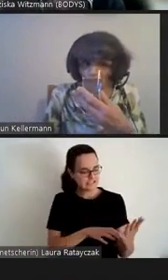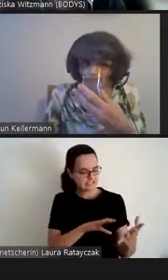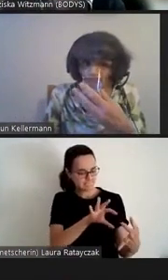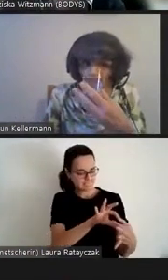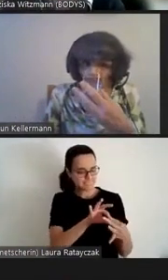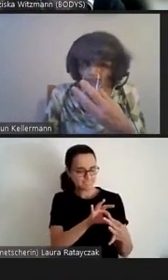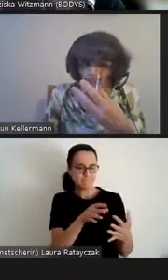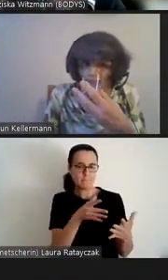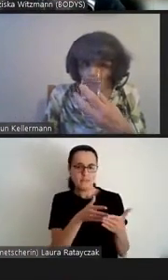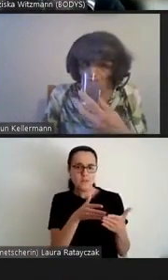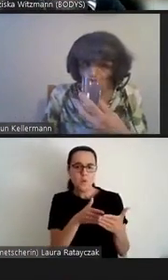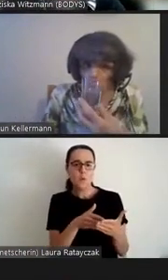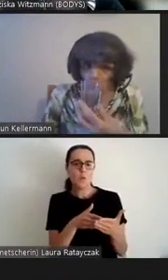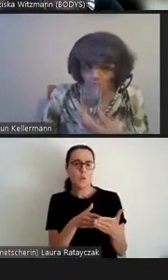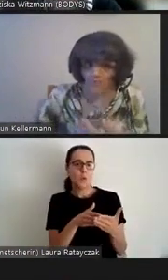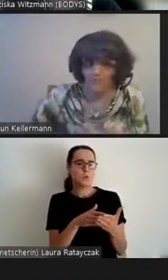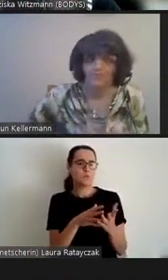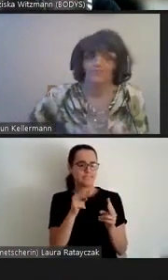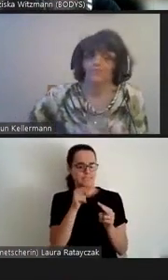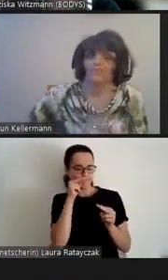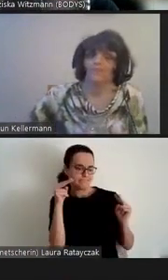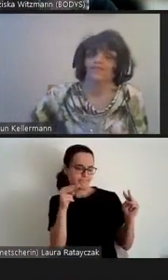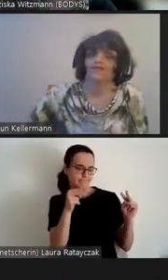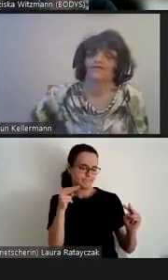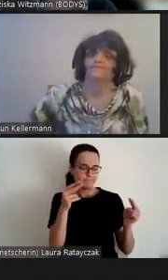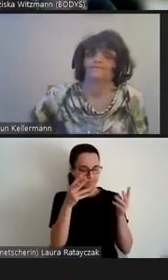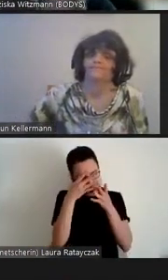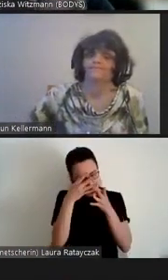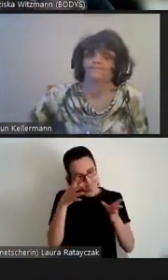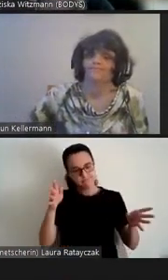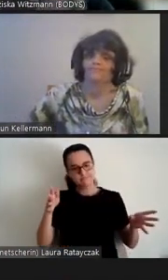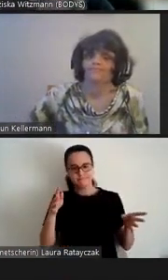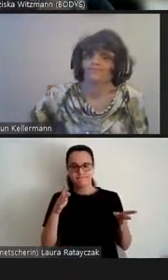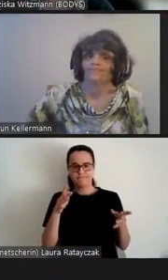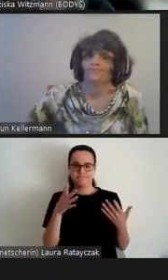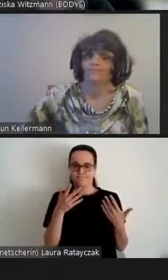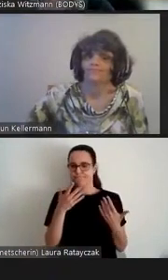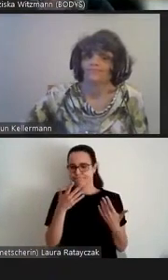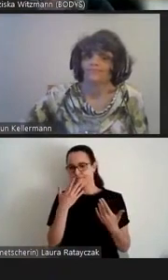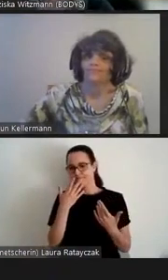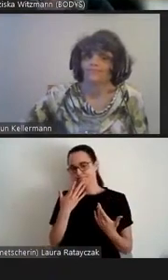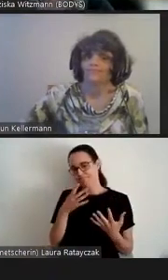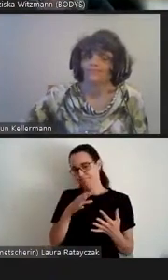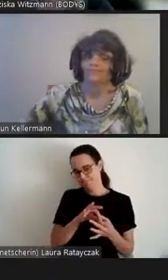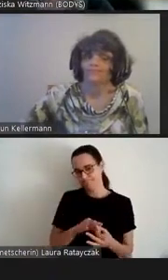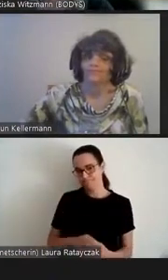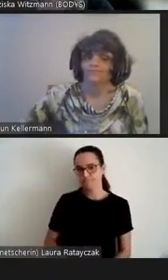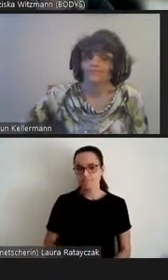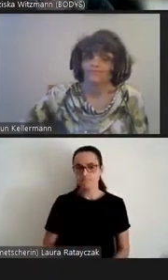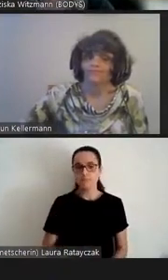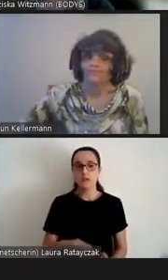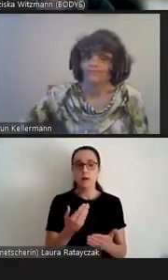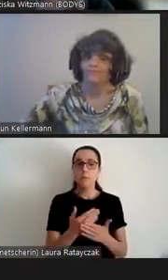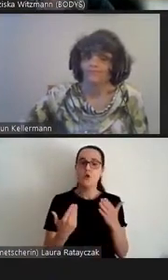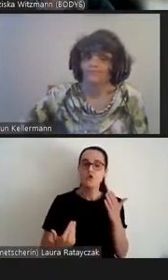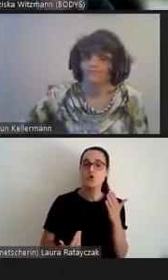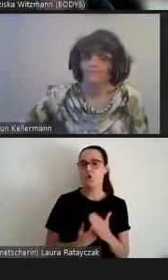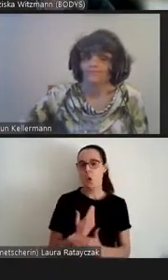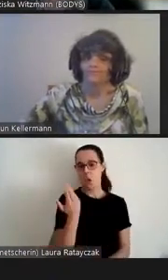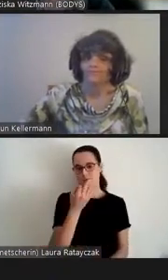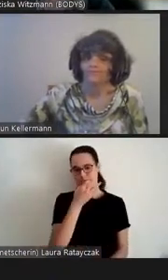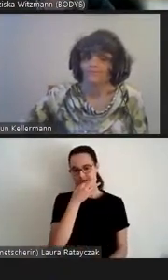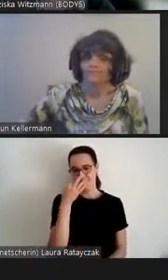die ein oder andere Weise thematisiert wird, zu stellen. neue Fragen der